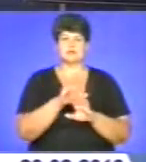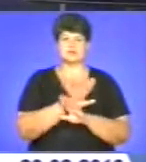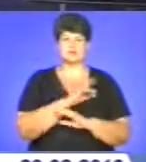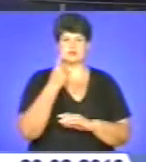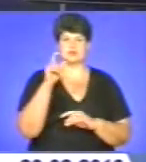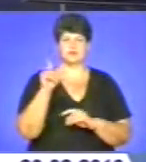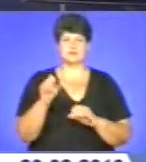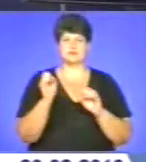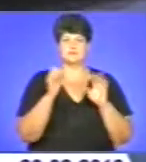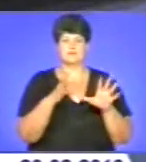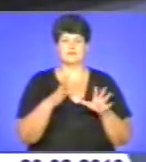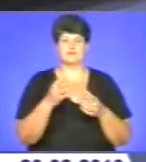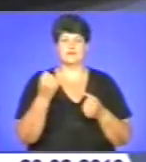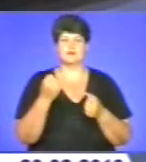лікарні.